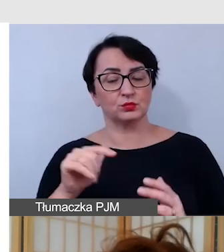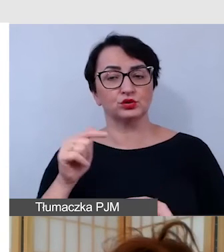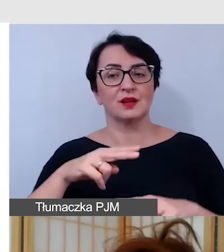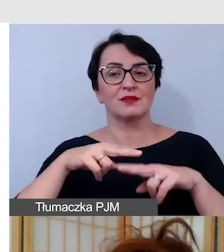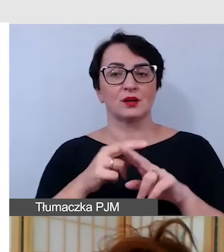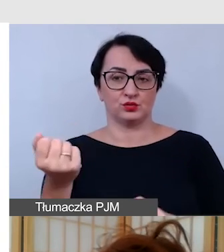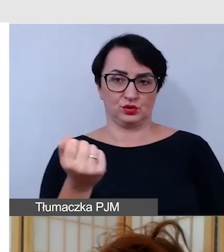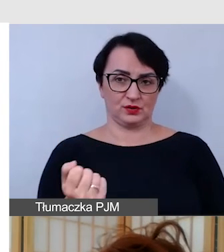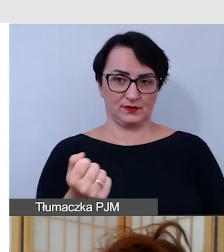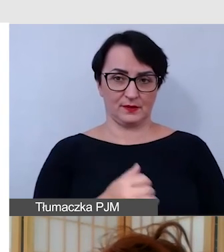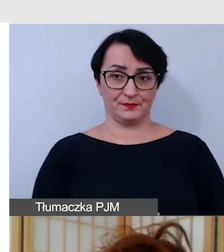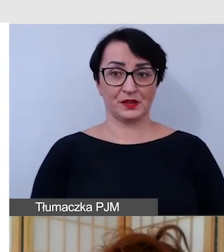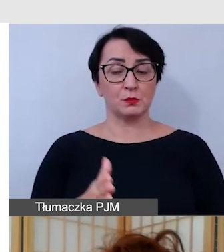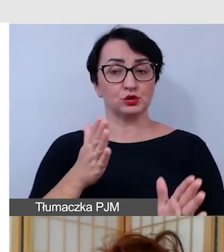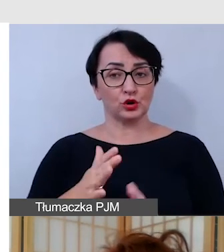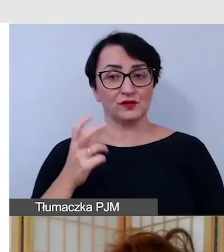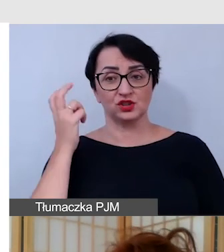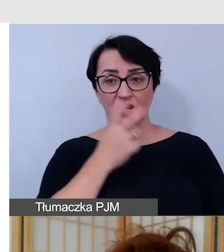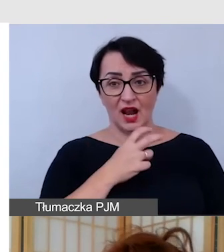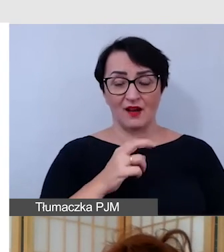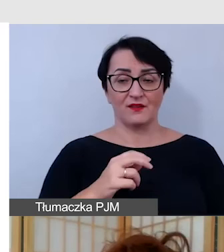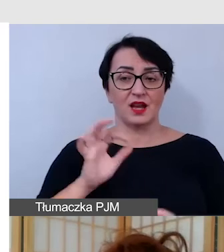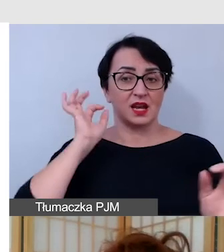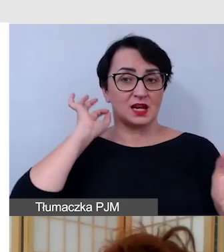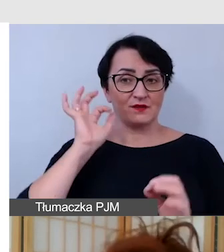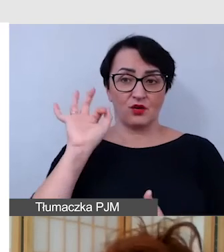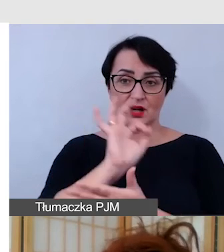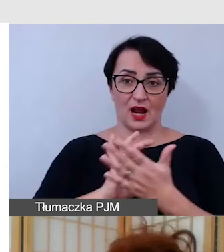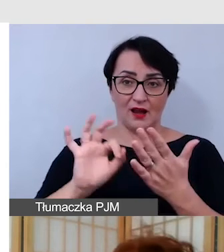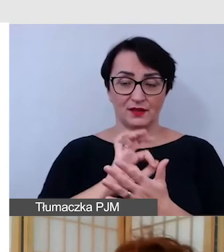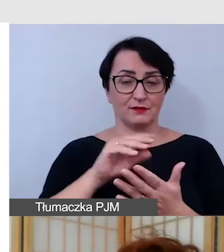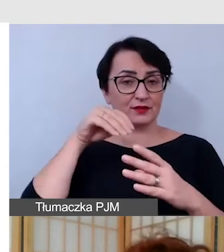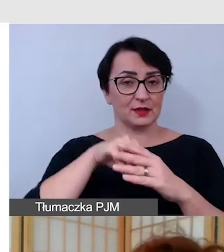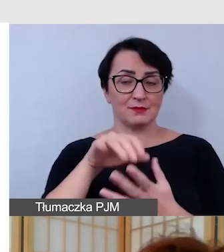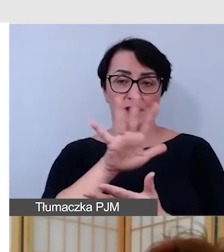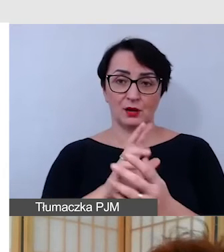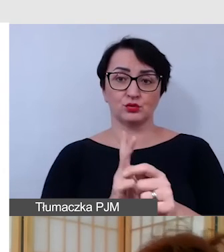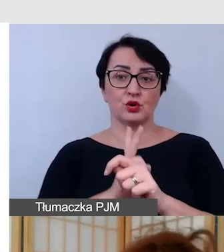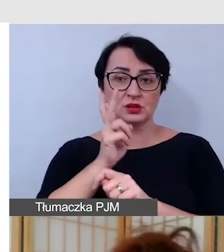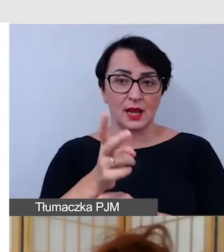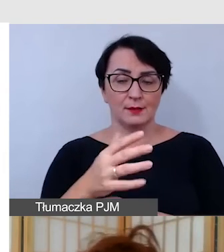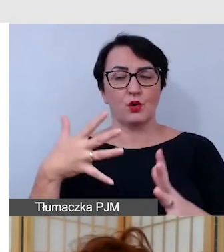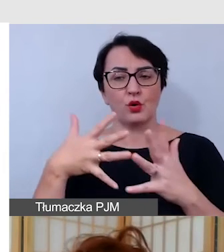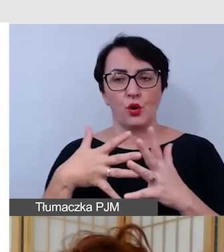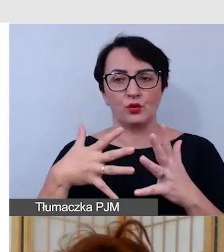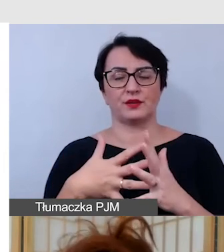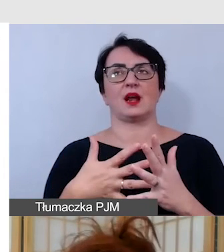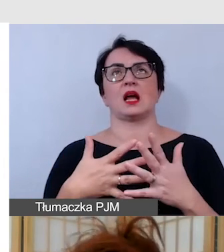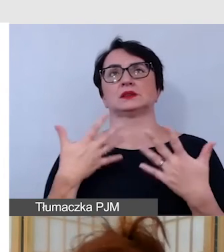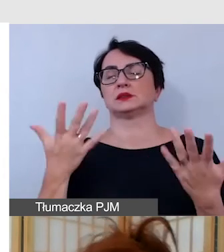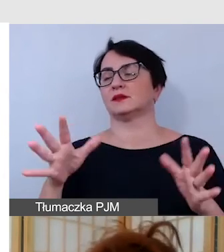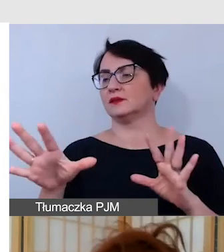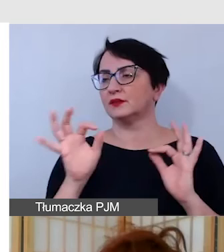przygotowanie takiej ciekawej infografiki już w formie dostępnych treści pod względem kontrastu, pod względem